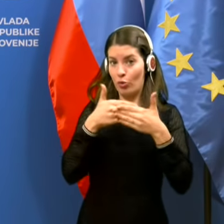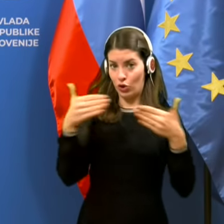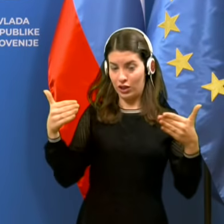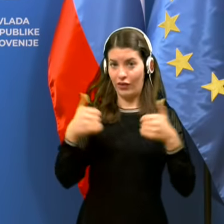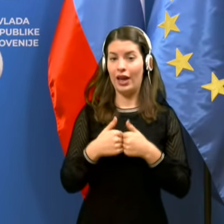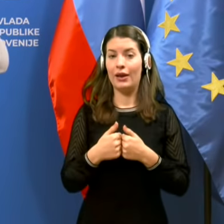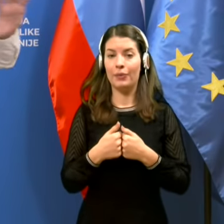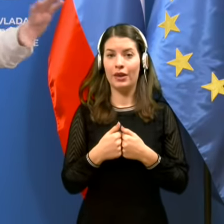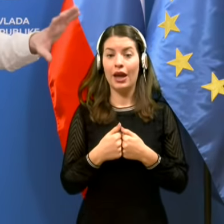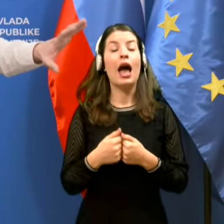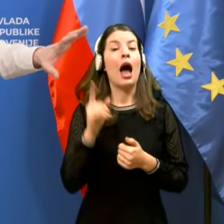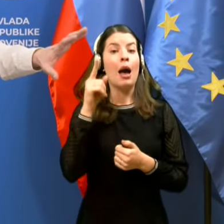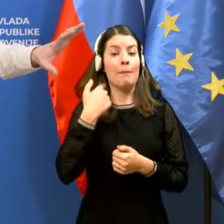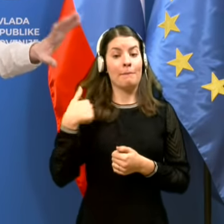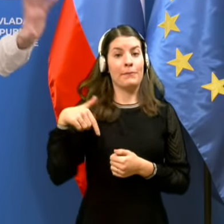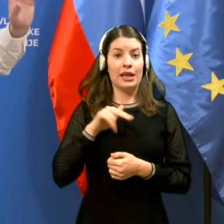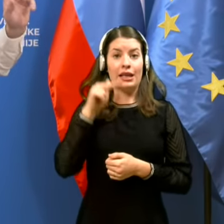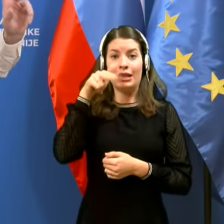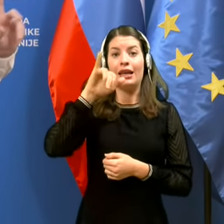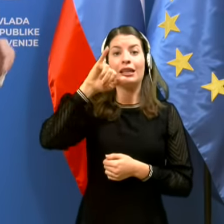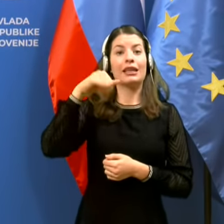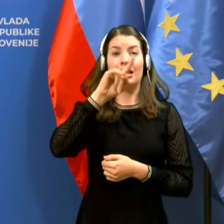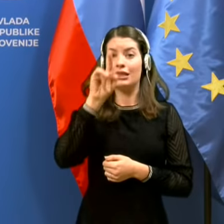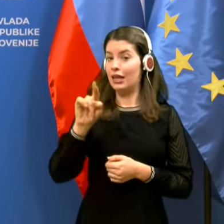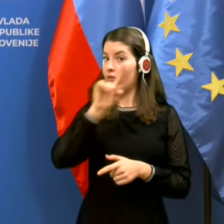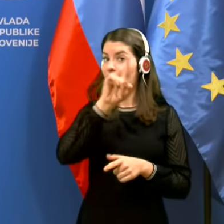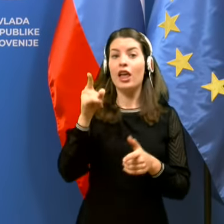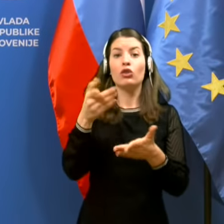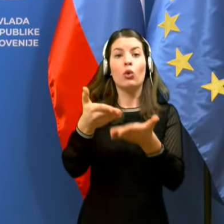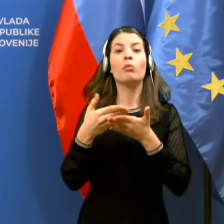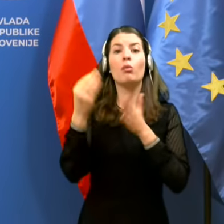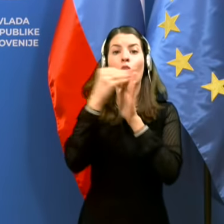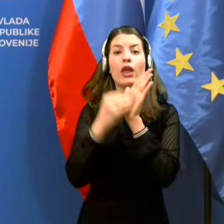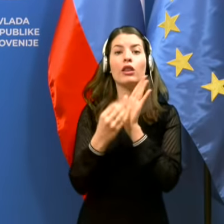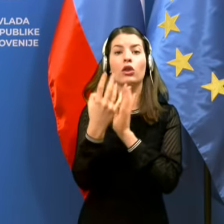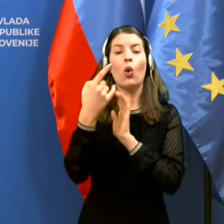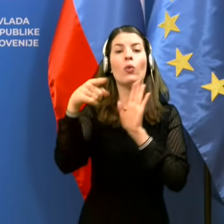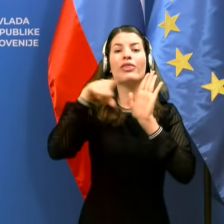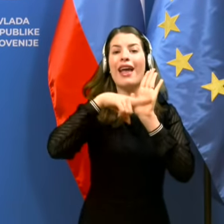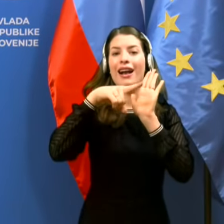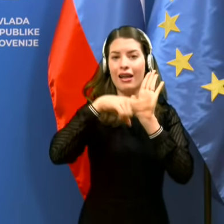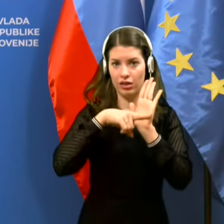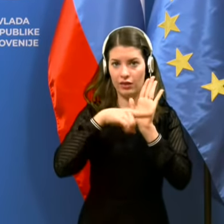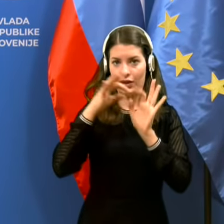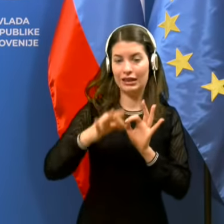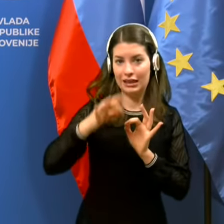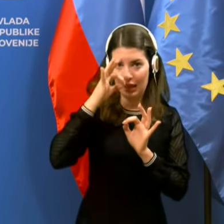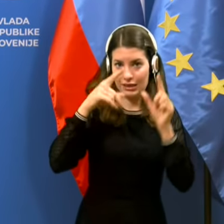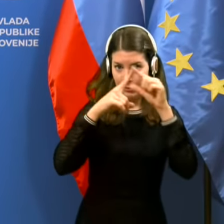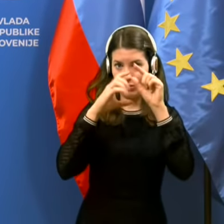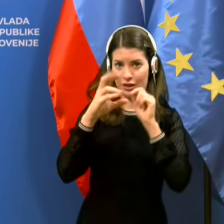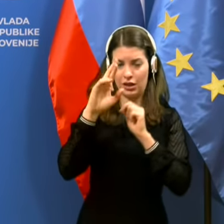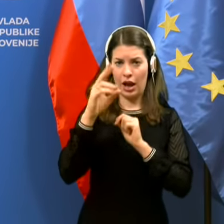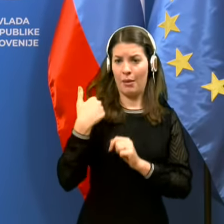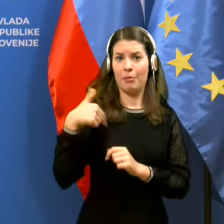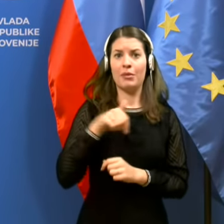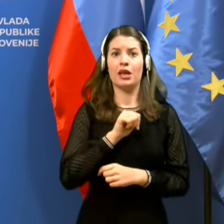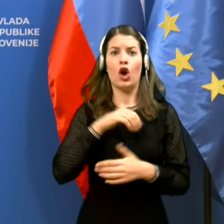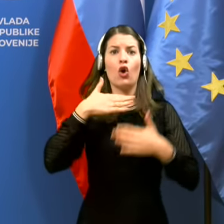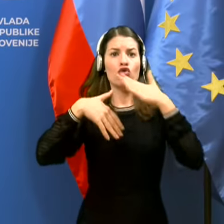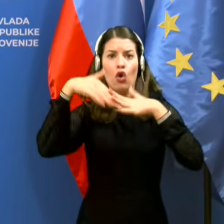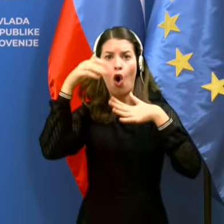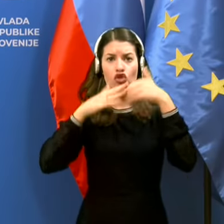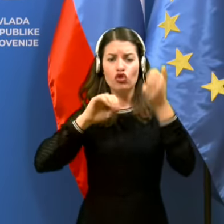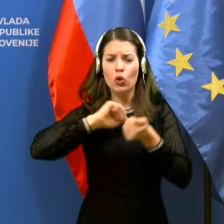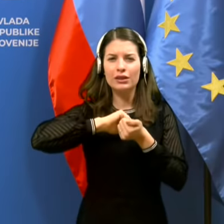bolezni, čeprav ne dobivam te negativne PCR teste, še enkrat, da bi lastno ročno, lastno pestno črtali iz baze,